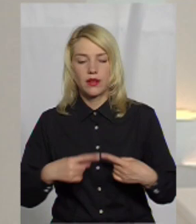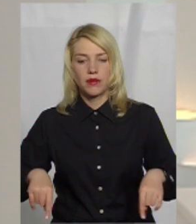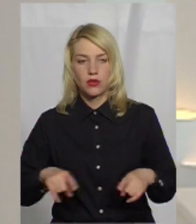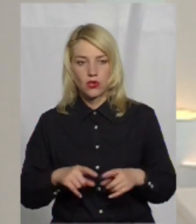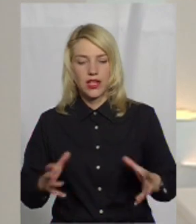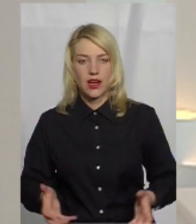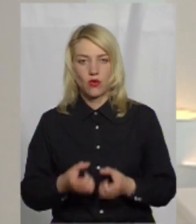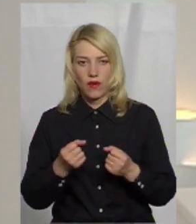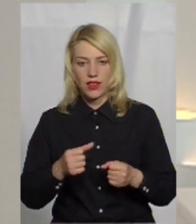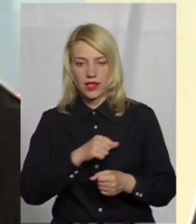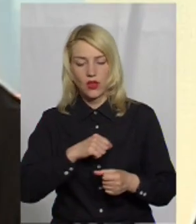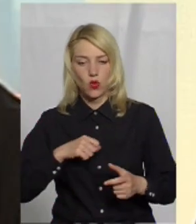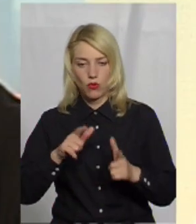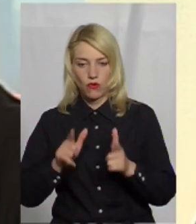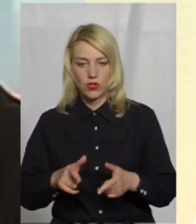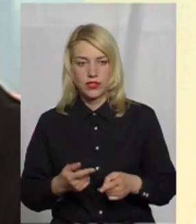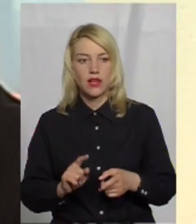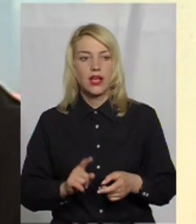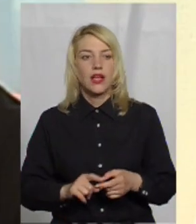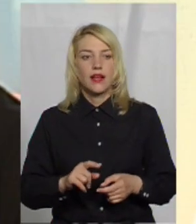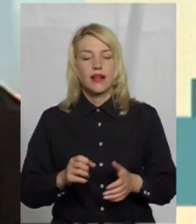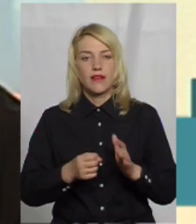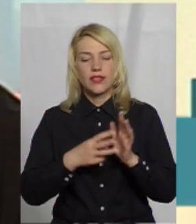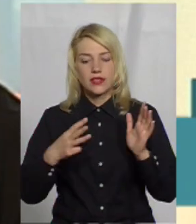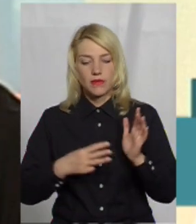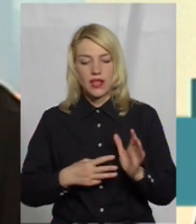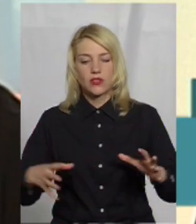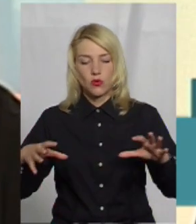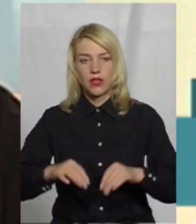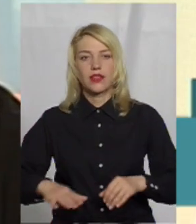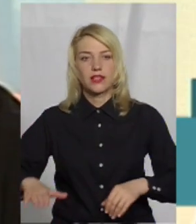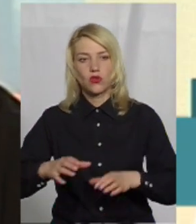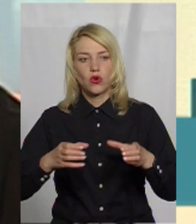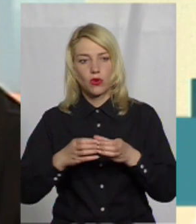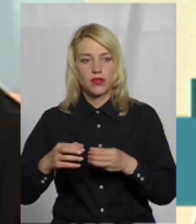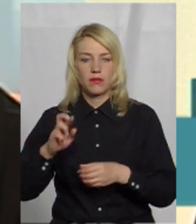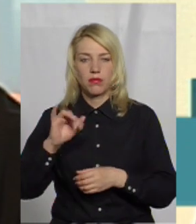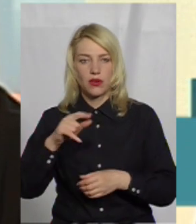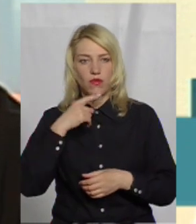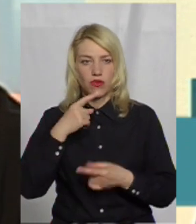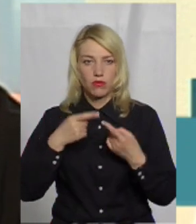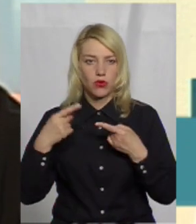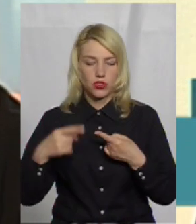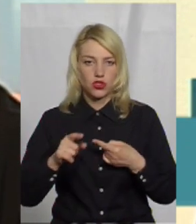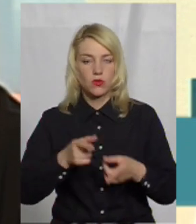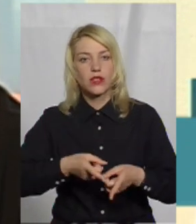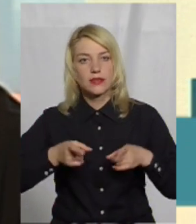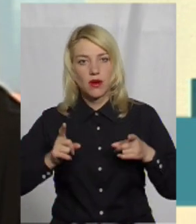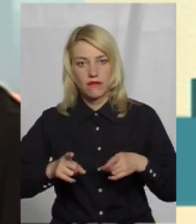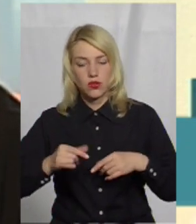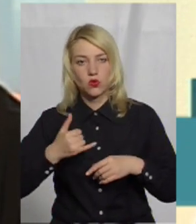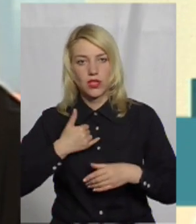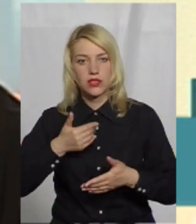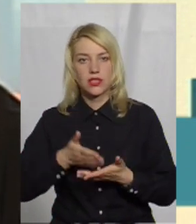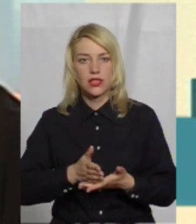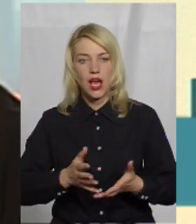-добровольців? Порядка 18 об'єднаних громад. Але я би говорив по-іншому. Насправді в